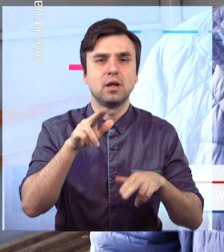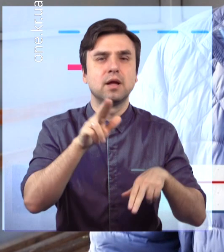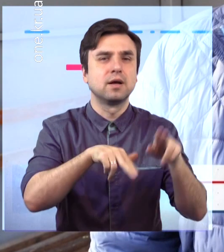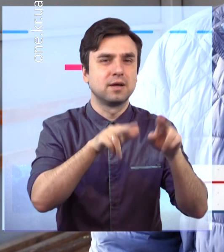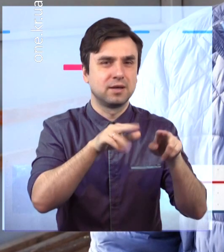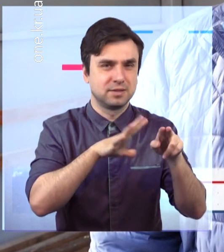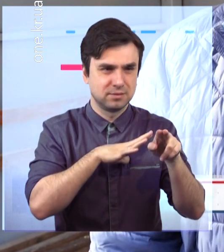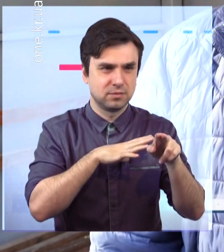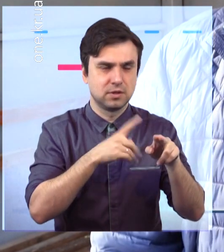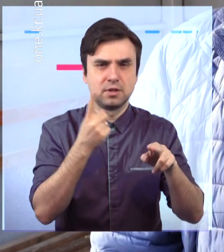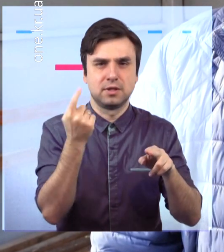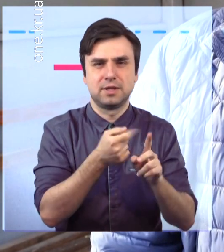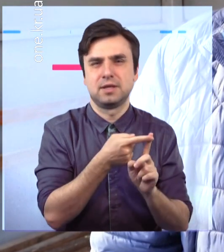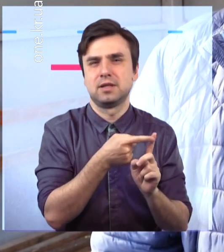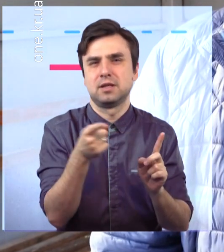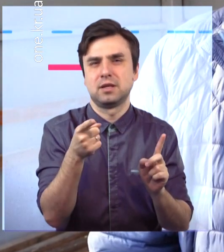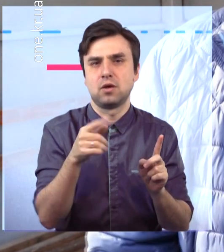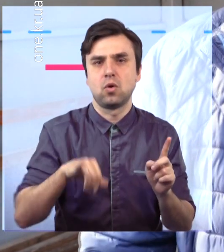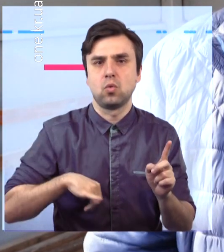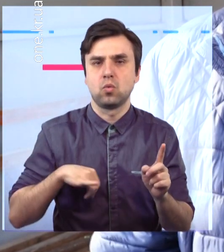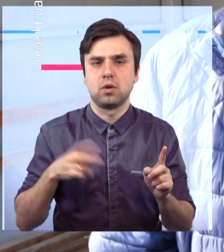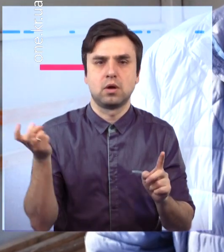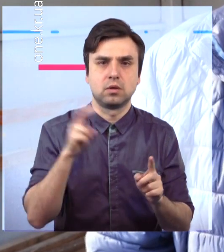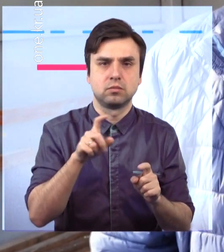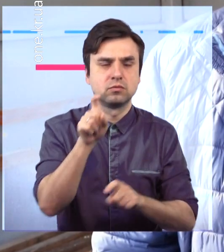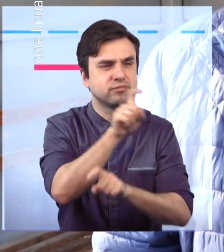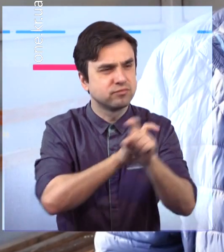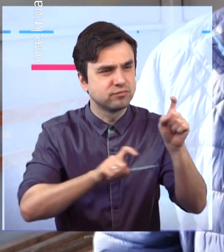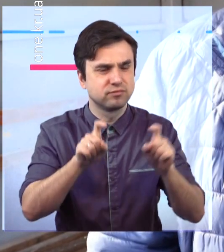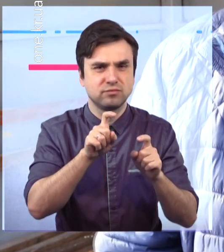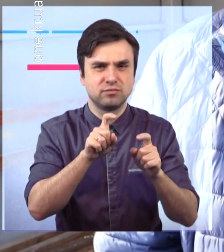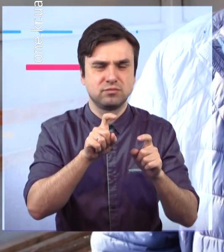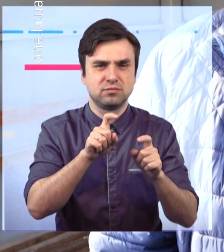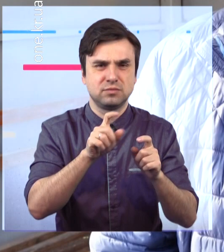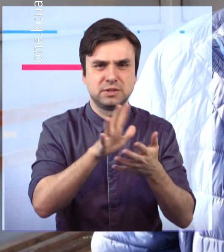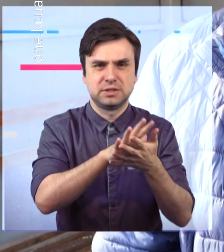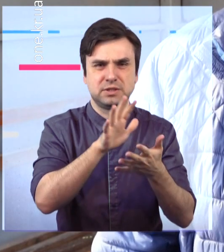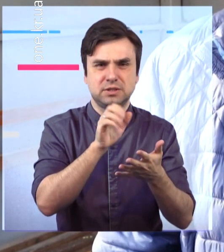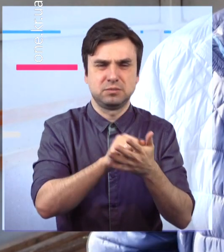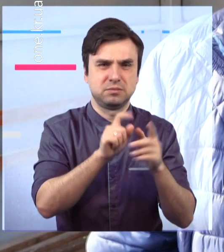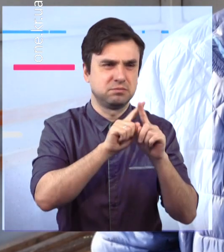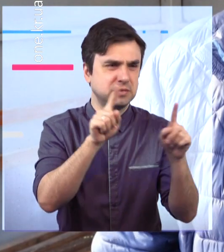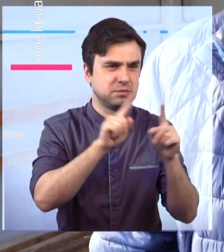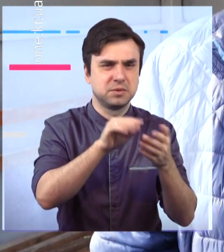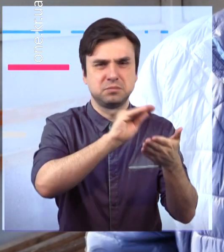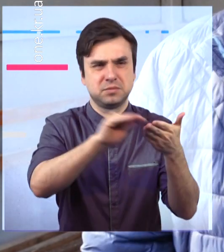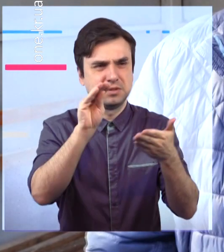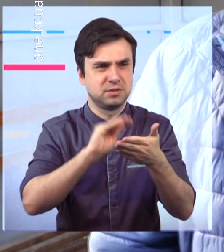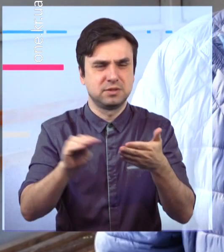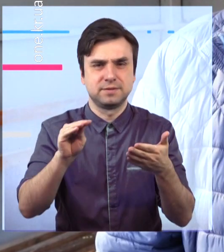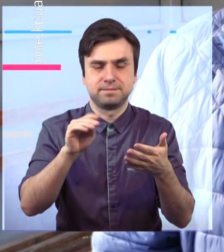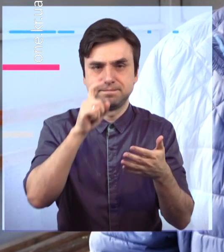нам знову розмалювали, розписали незвичними, незрозумілими надписами,